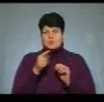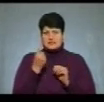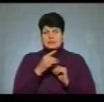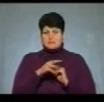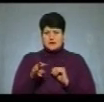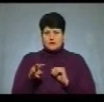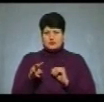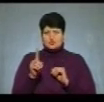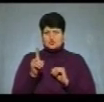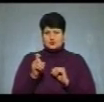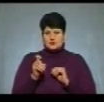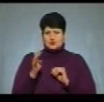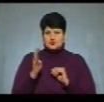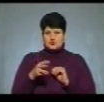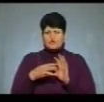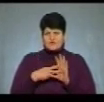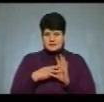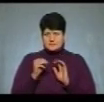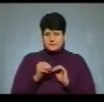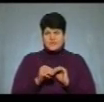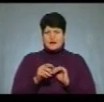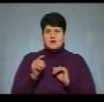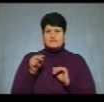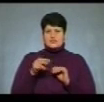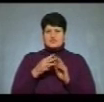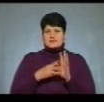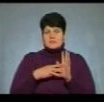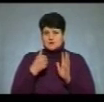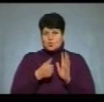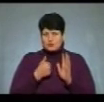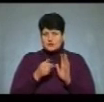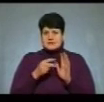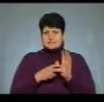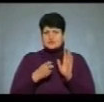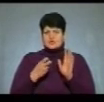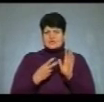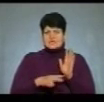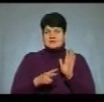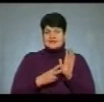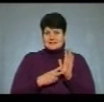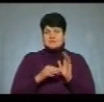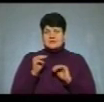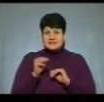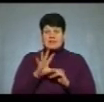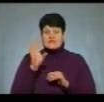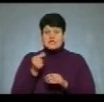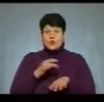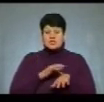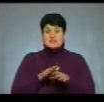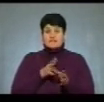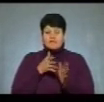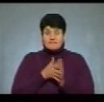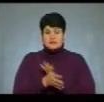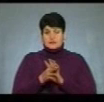148, а в 2018 році – 777 тисяч. І всі гроші використані. Тільки